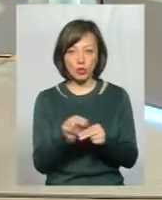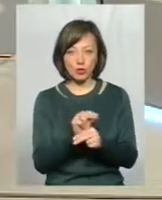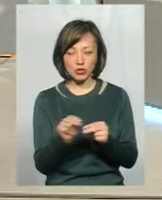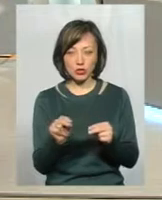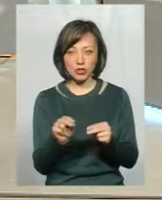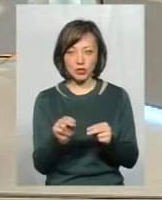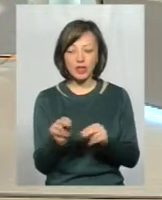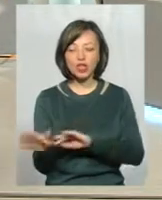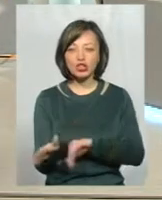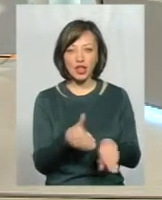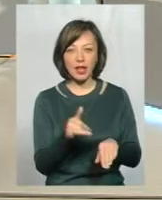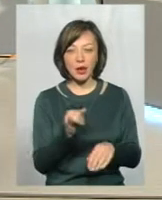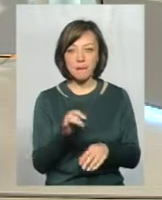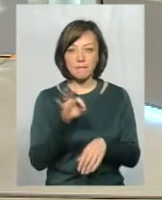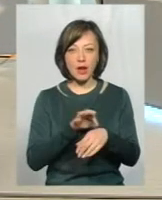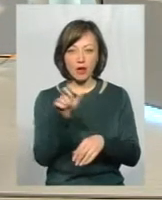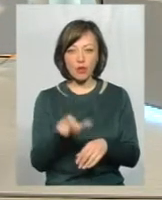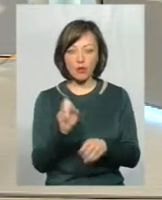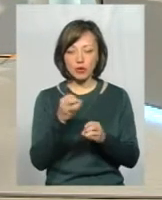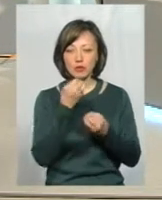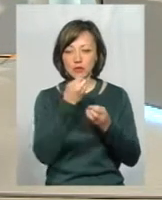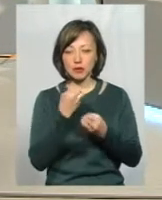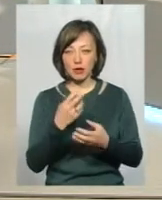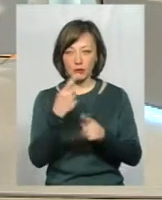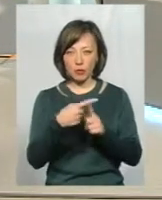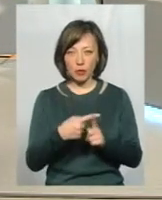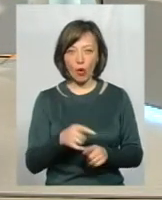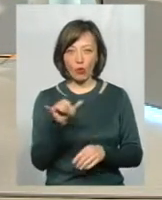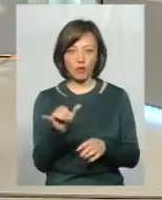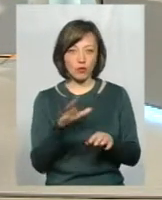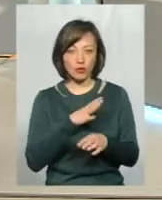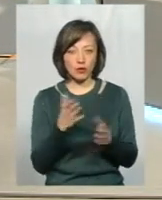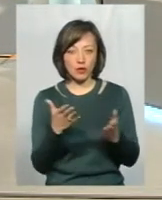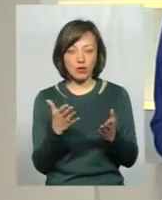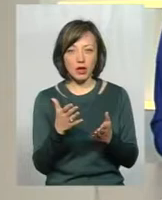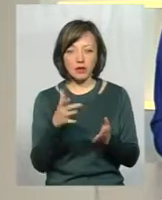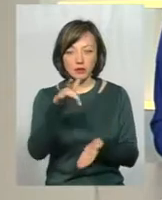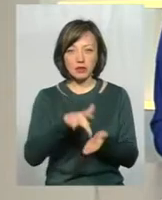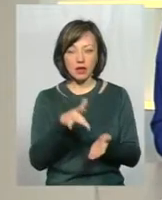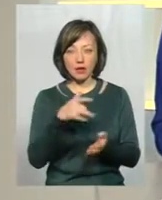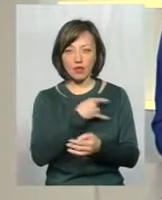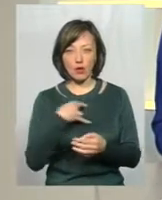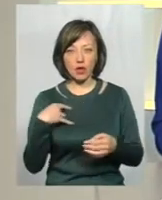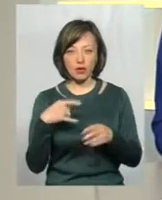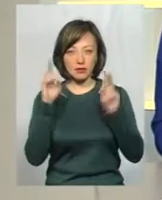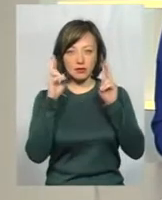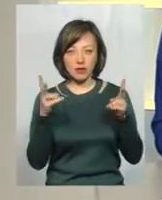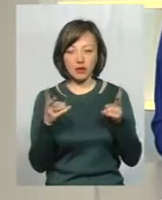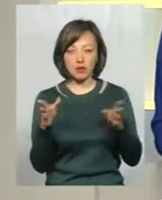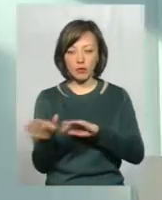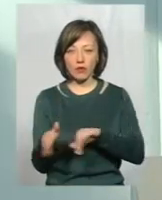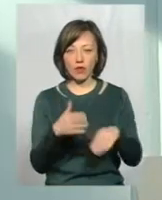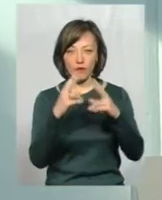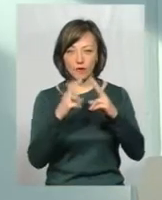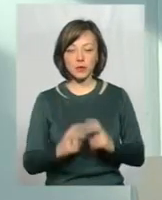І бульной може відповідно відповідно на всі питання, а у нього буде якій-то очаговий процес в діагі. А він цього знати не буде, якщо він не пройдувати